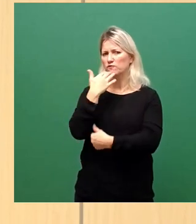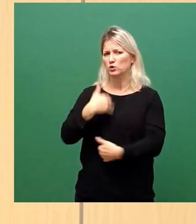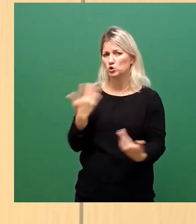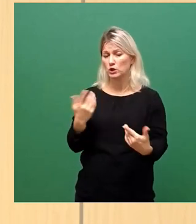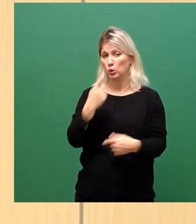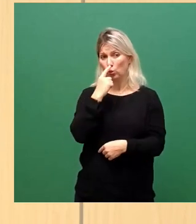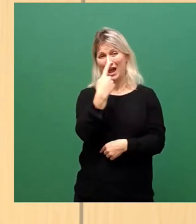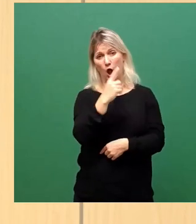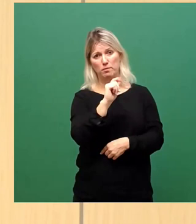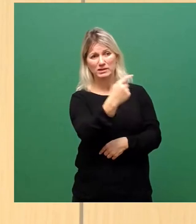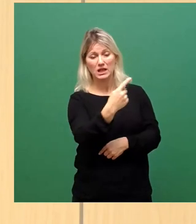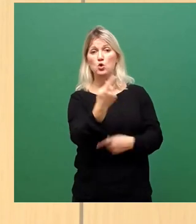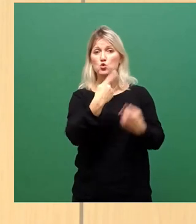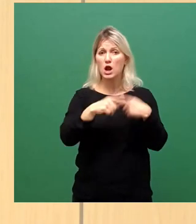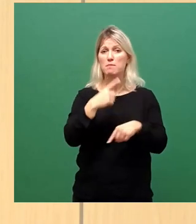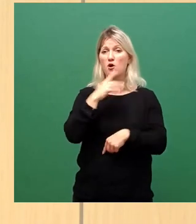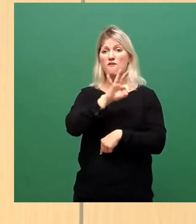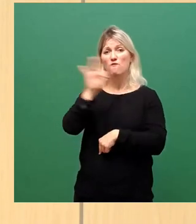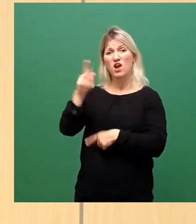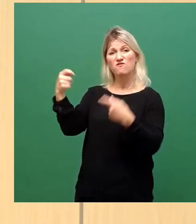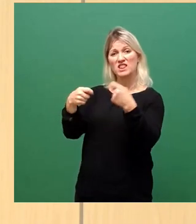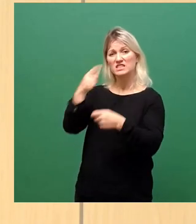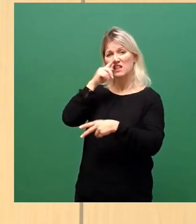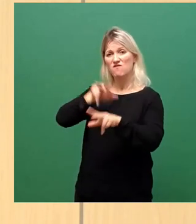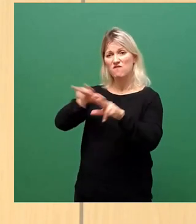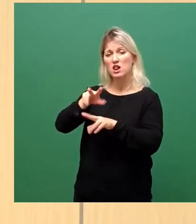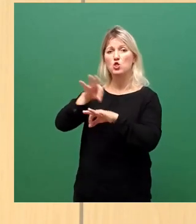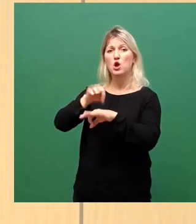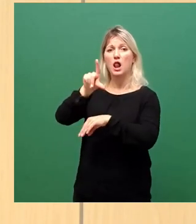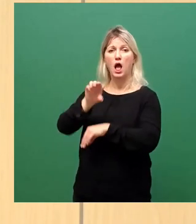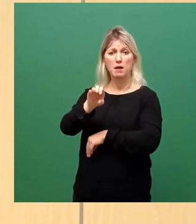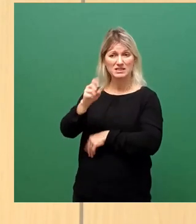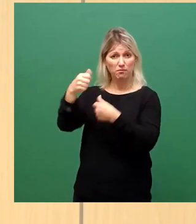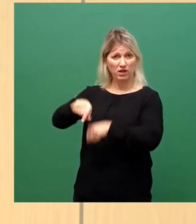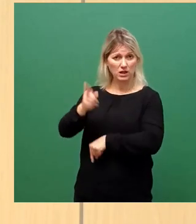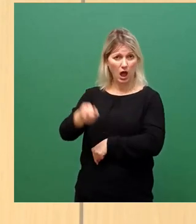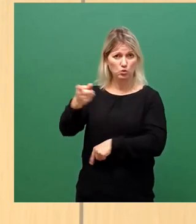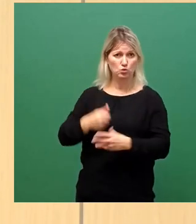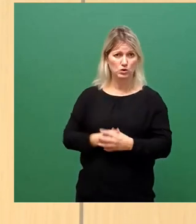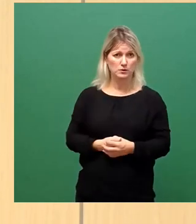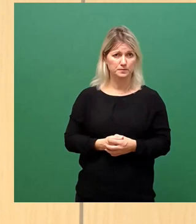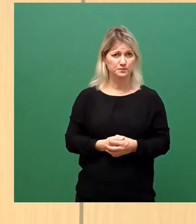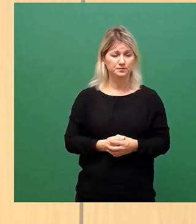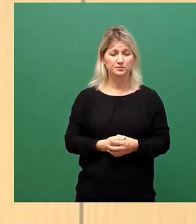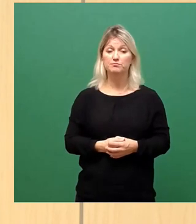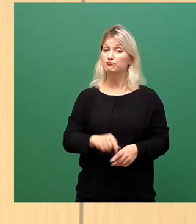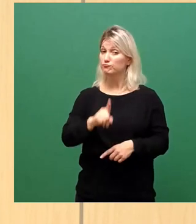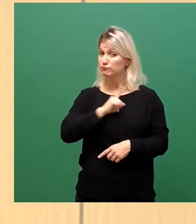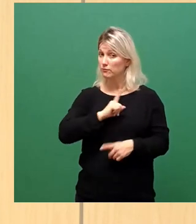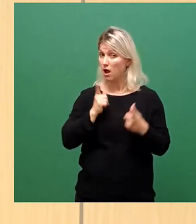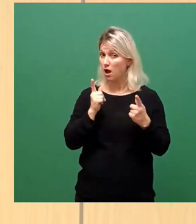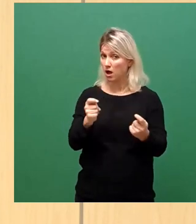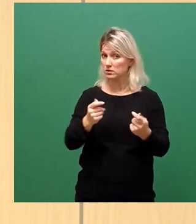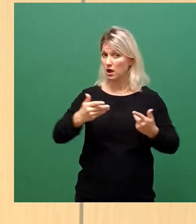sondern auch der Bürgermeister für Finanzen und Verwaltung, der Dr. Lahm, ist in der Pflicht. Ich würde beantragen, dass wir die